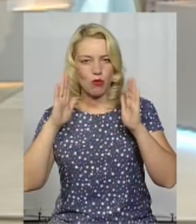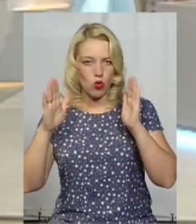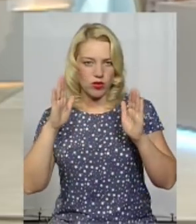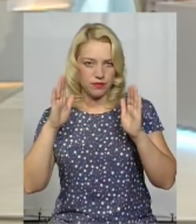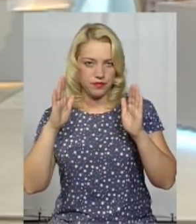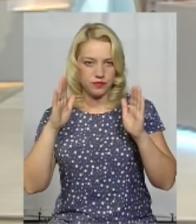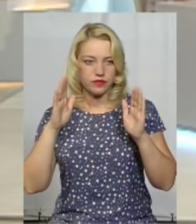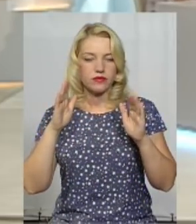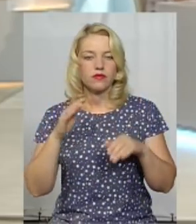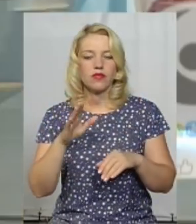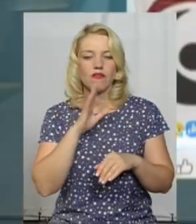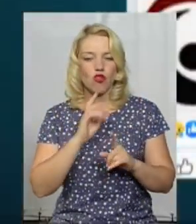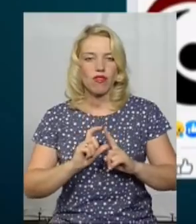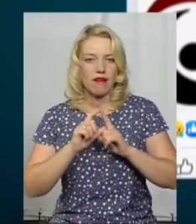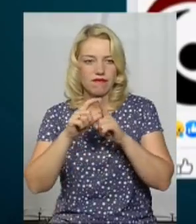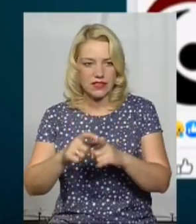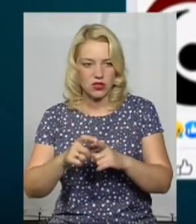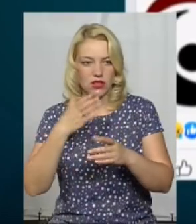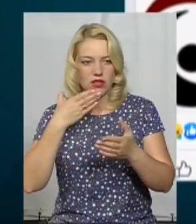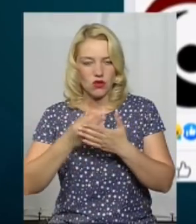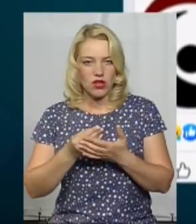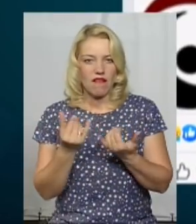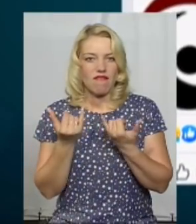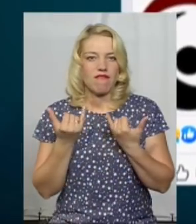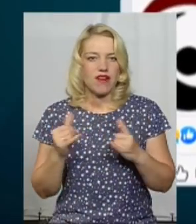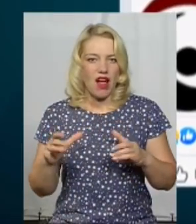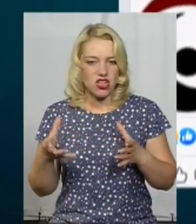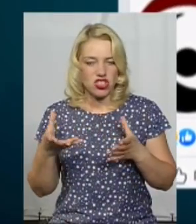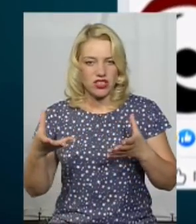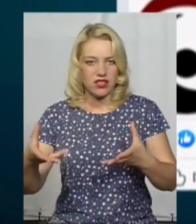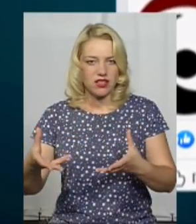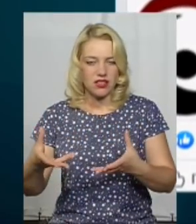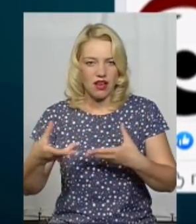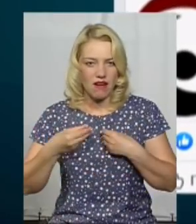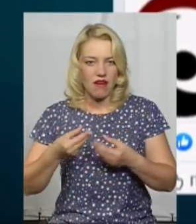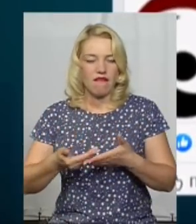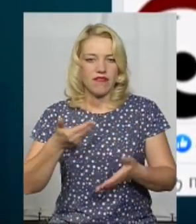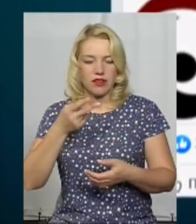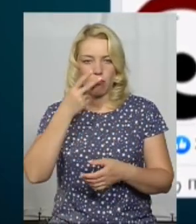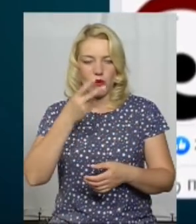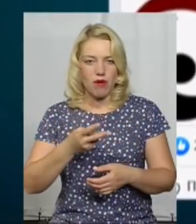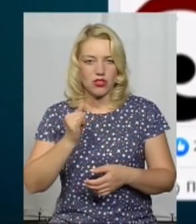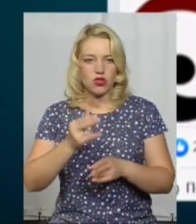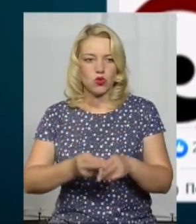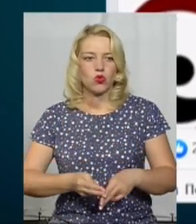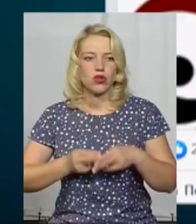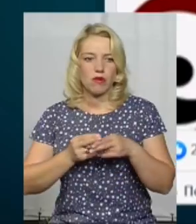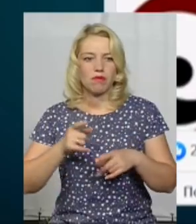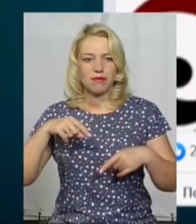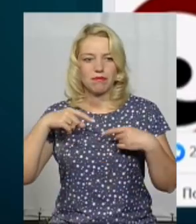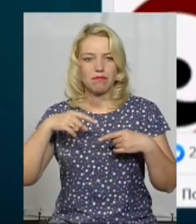вона висловила свої враження, описала від побаченого в Данайовецькому